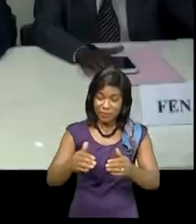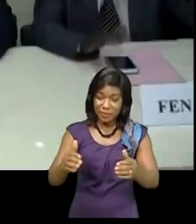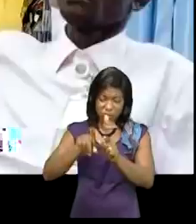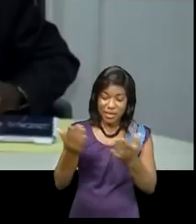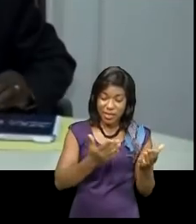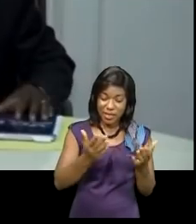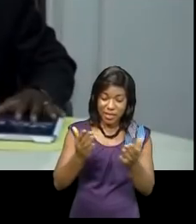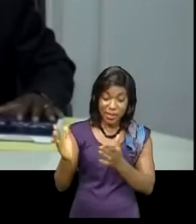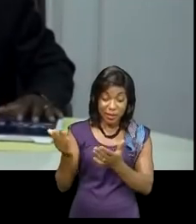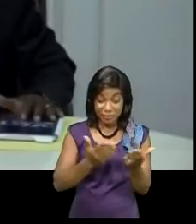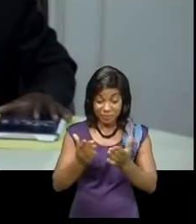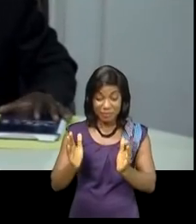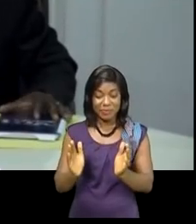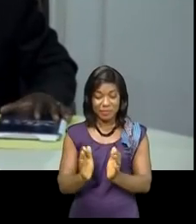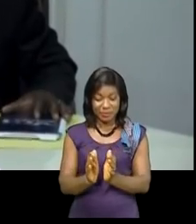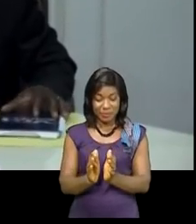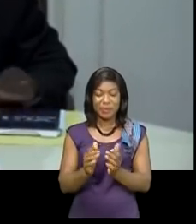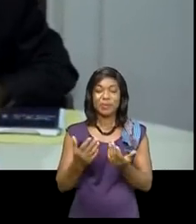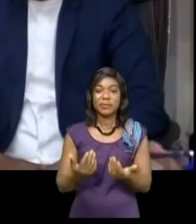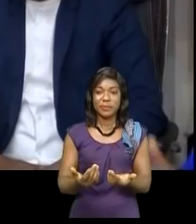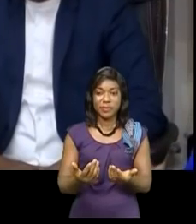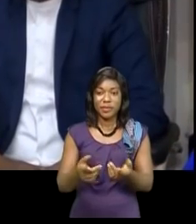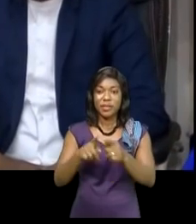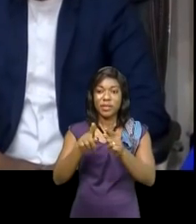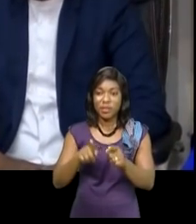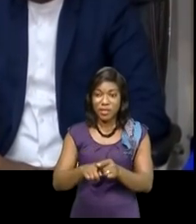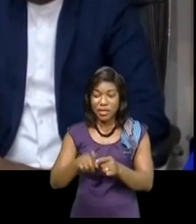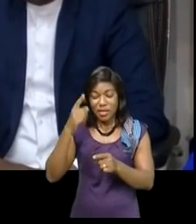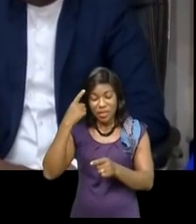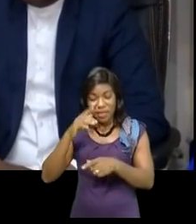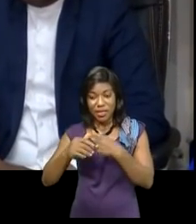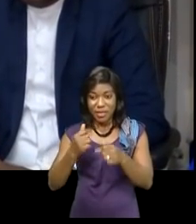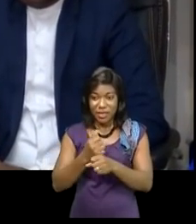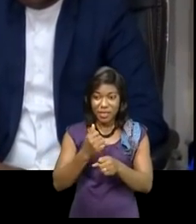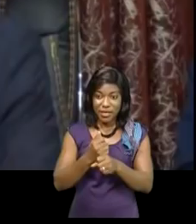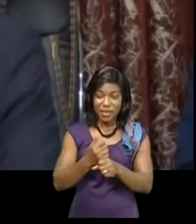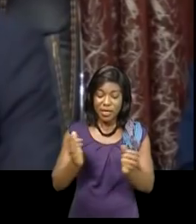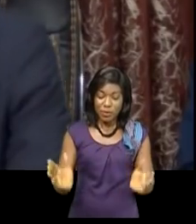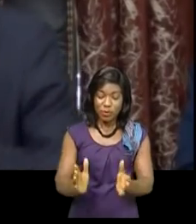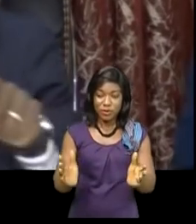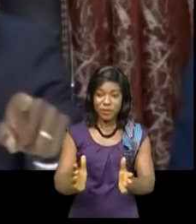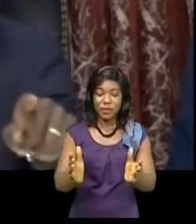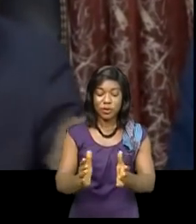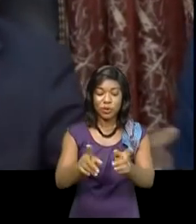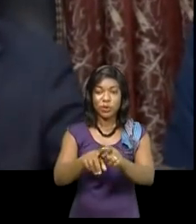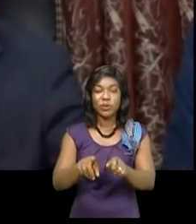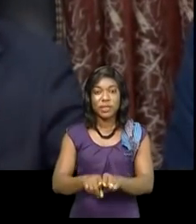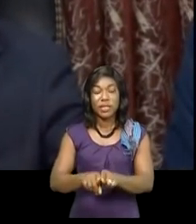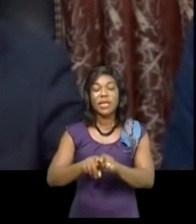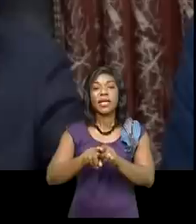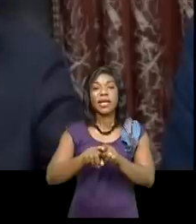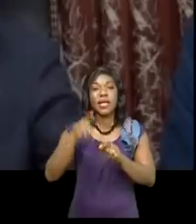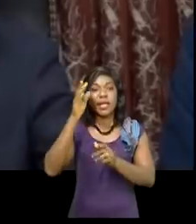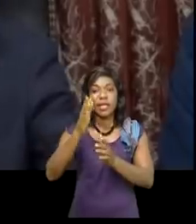congolaise et du processus d'amélioration du climat des affaires, la motivation est celle qui justifie la